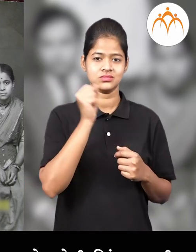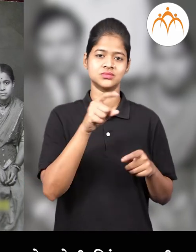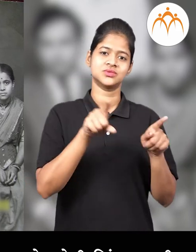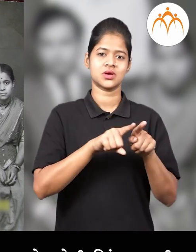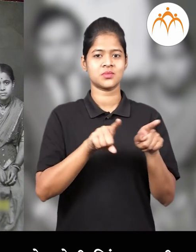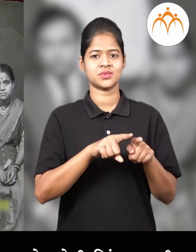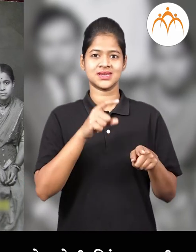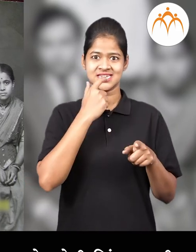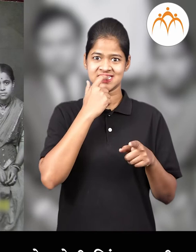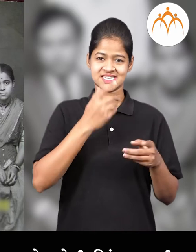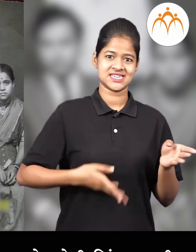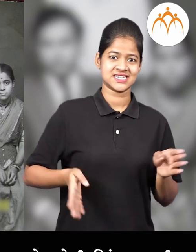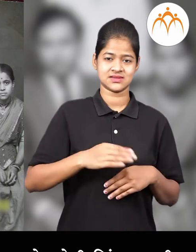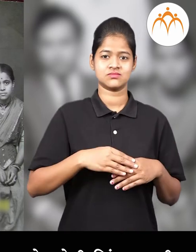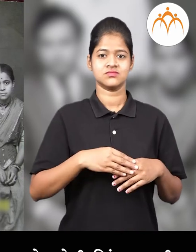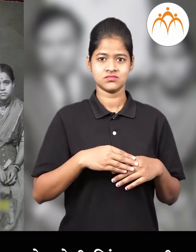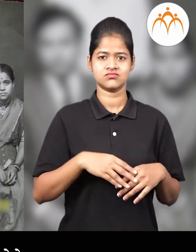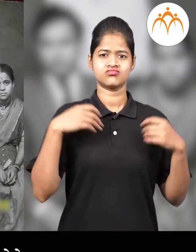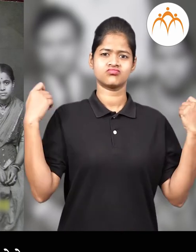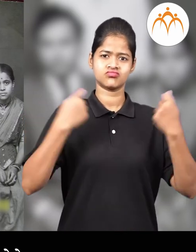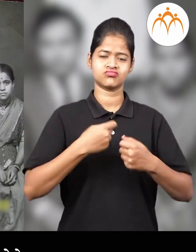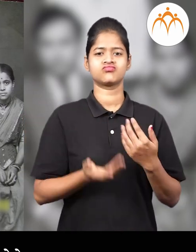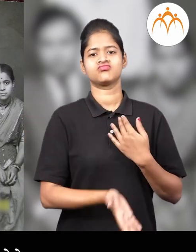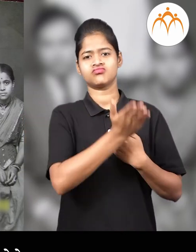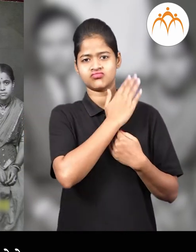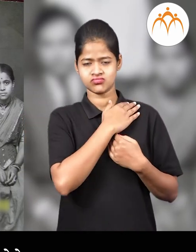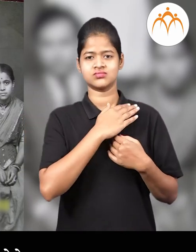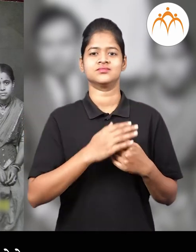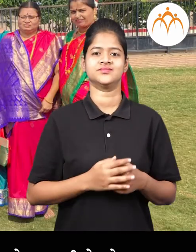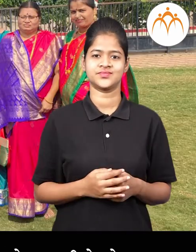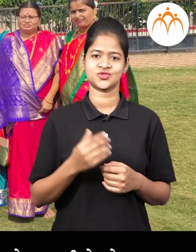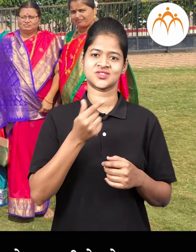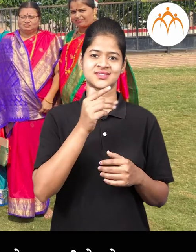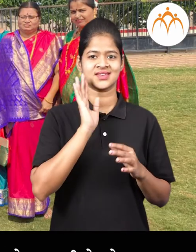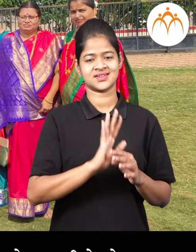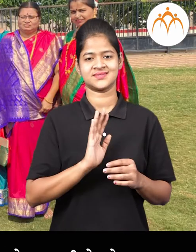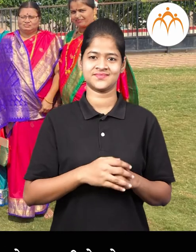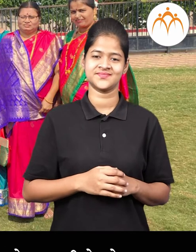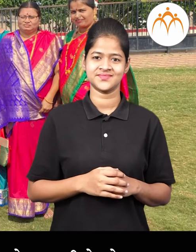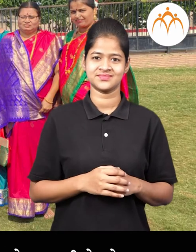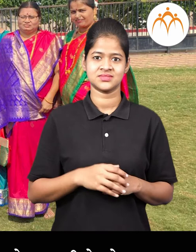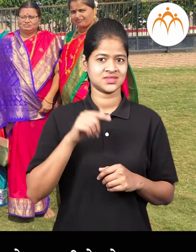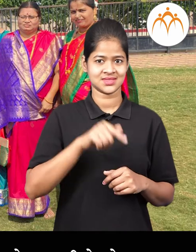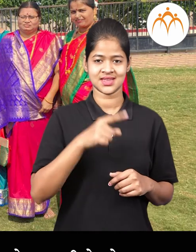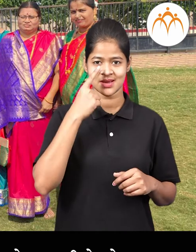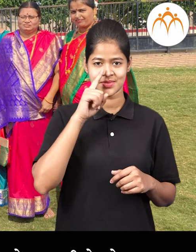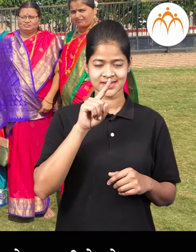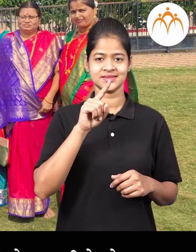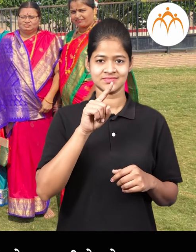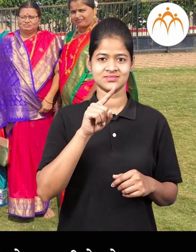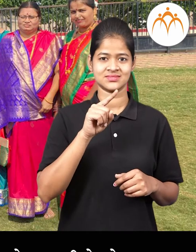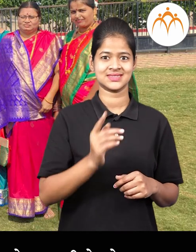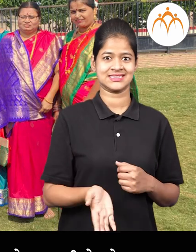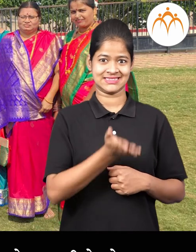कोट, उपरणे, टोपी किमा पगडी असा पोशाख करतोते आथा आपली आई सहावारी भणजे